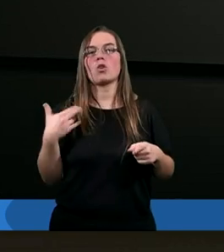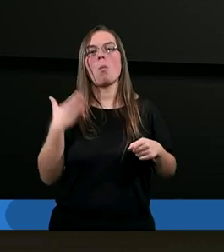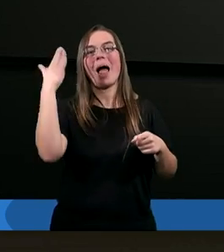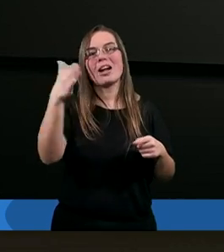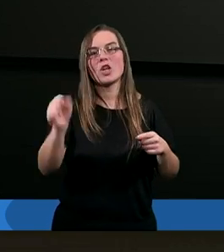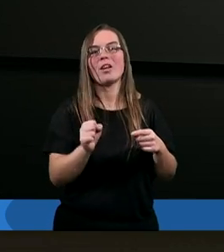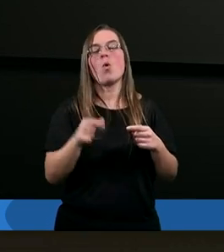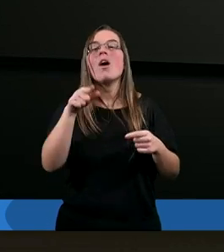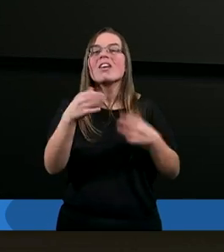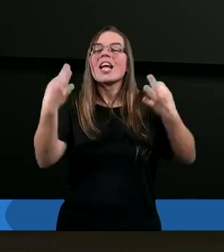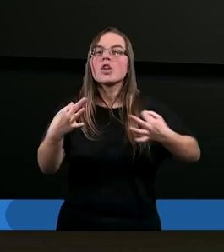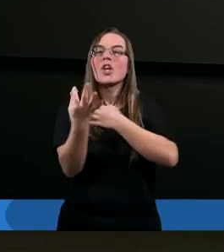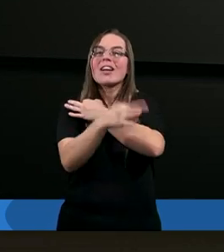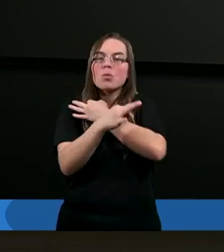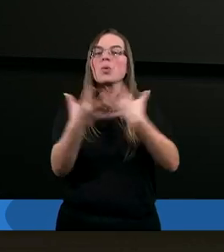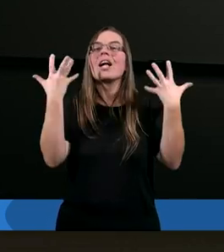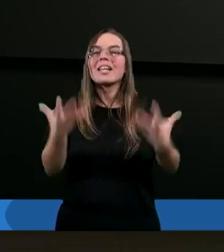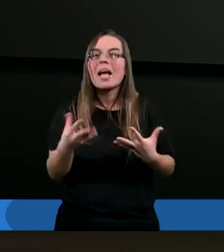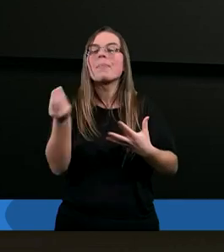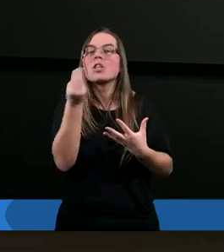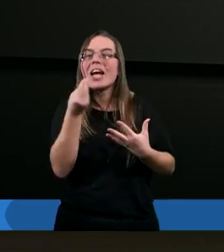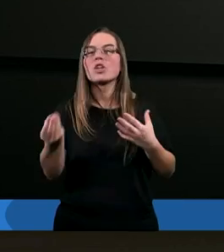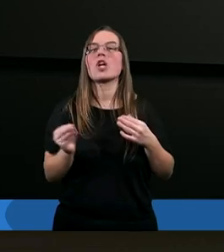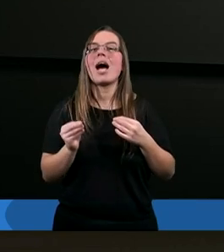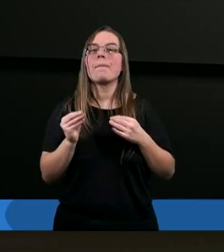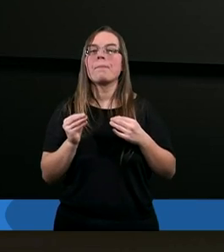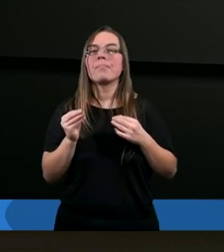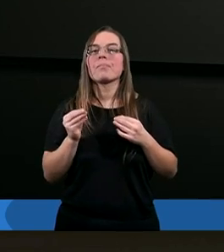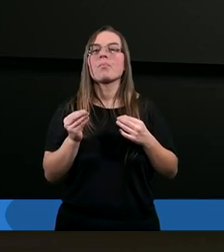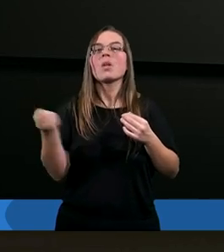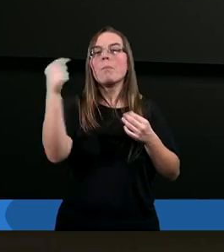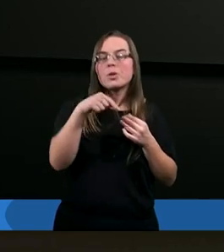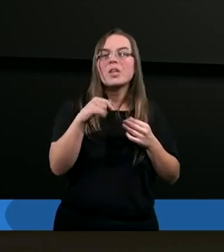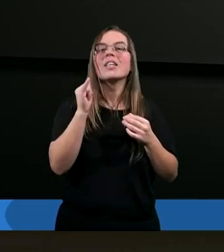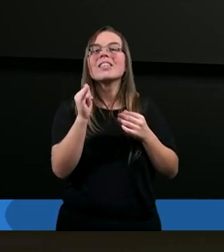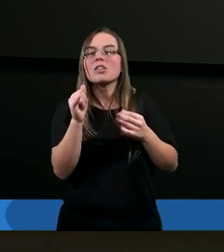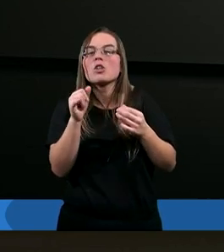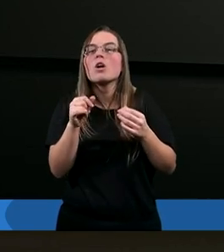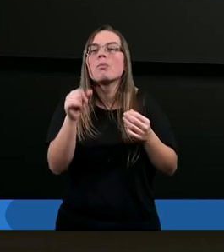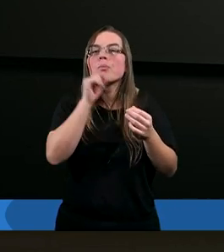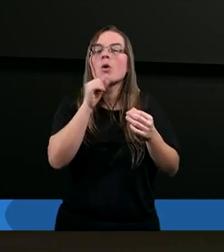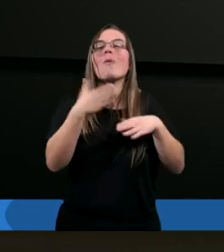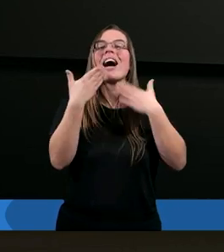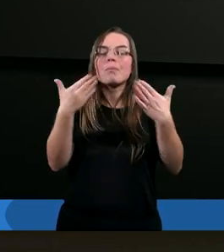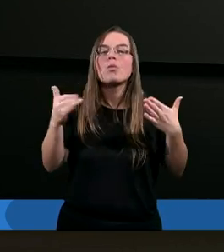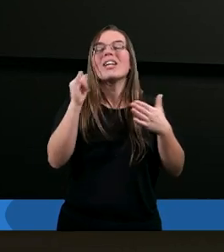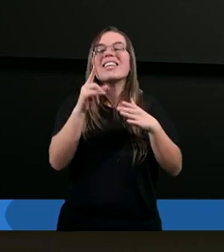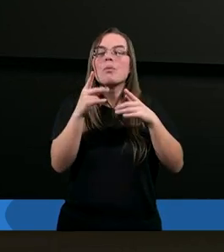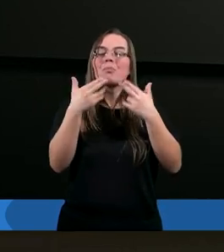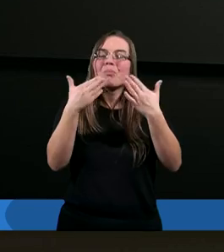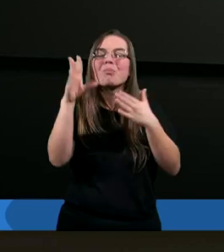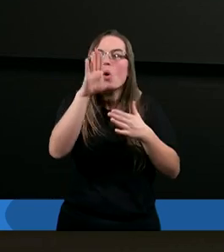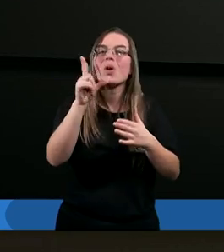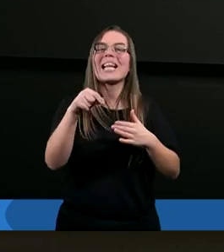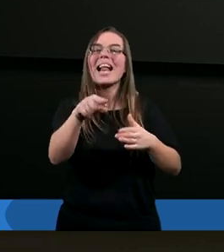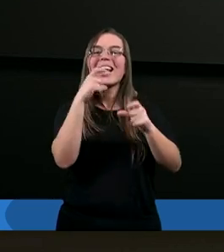kończąc to dzisiejszy studium chcemy jeszcze schylić nasze czoła w modlitwie i podziękować za to